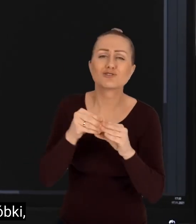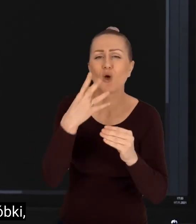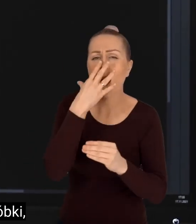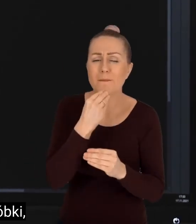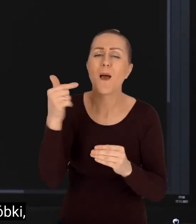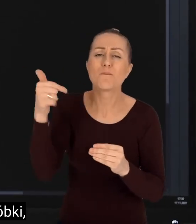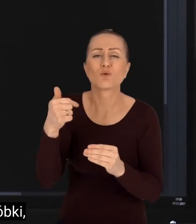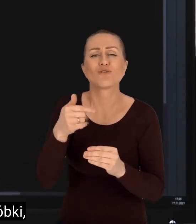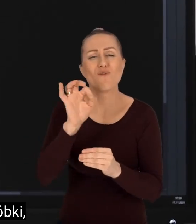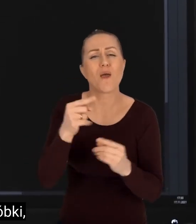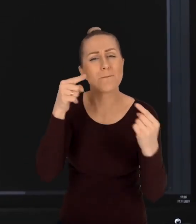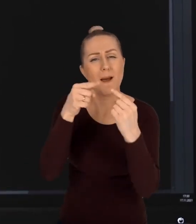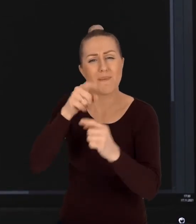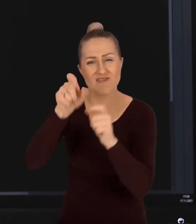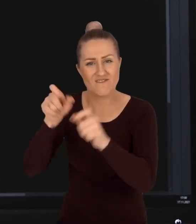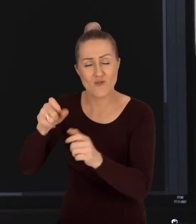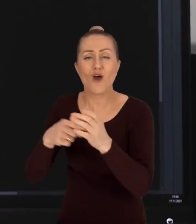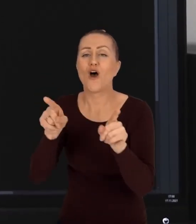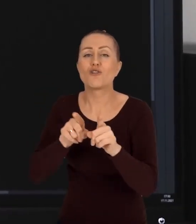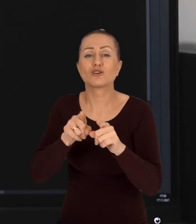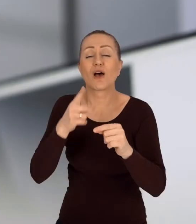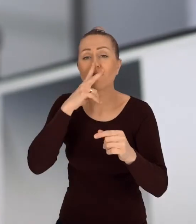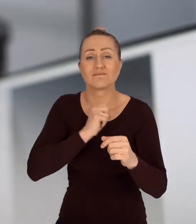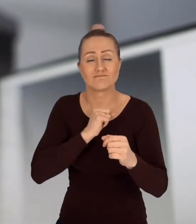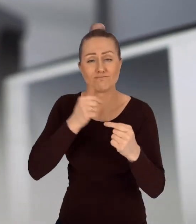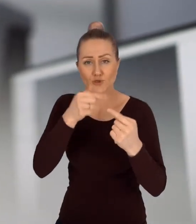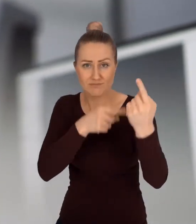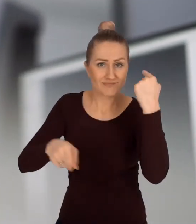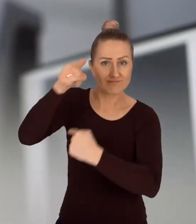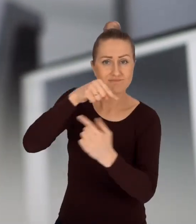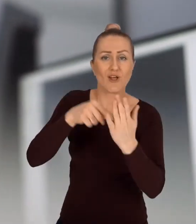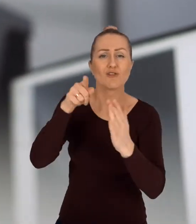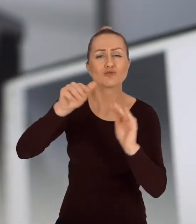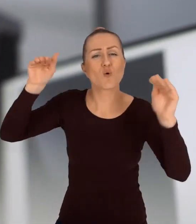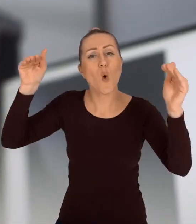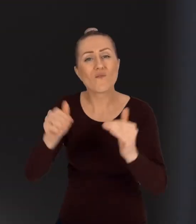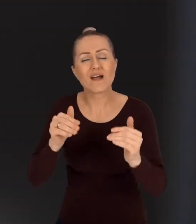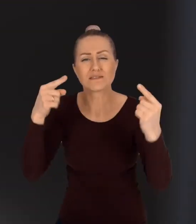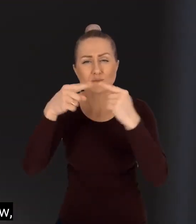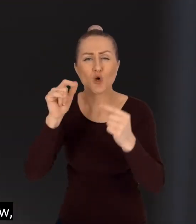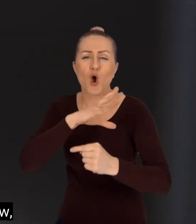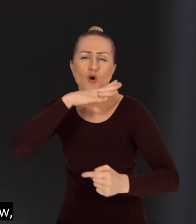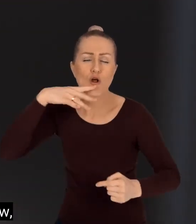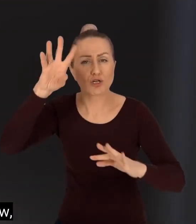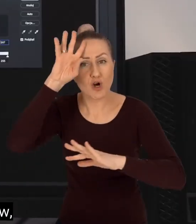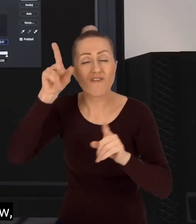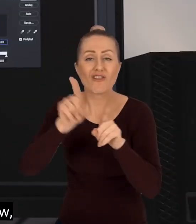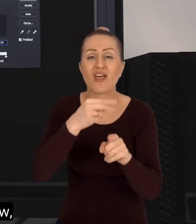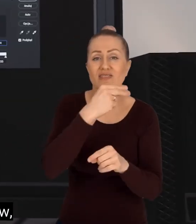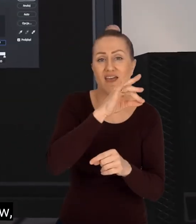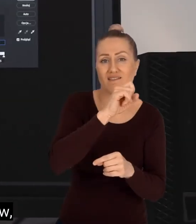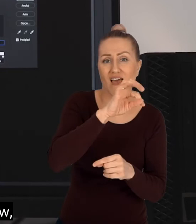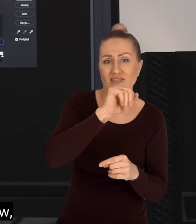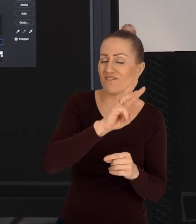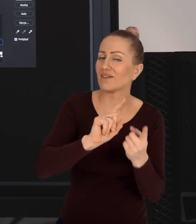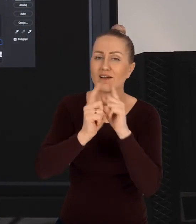obraz wymaga indywidualnej obróbki, czyli rotacji do pozycji czytelnej, konwersji do skali szarości i odwrócenia z negatywu